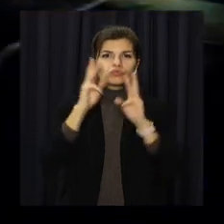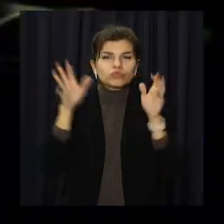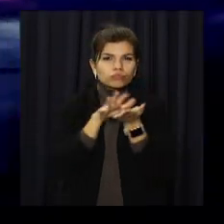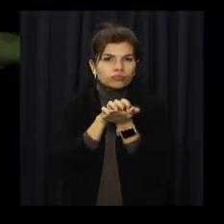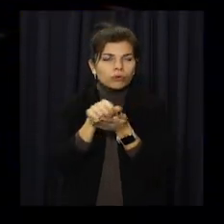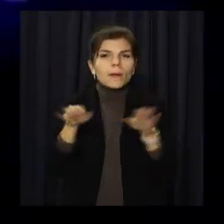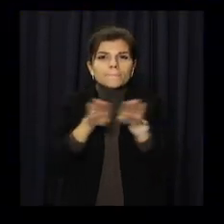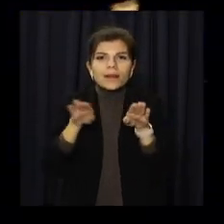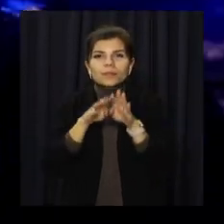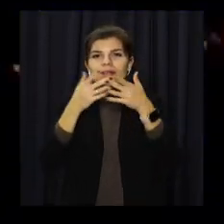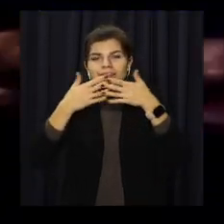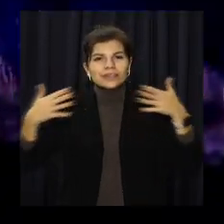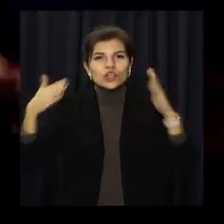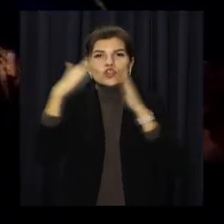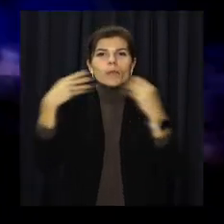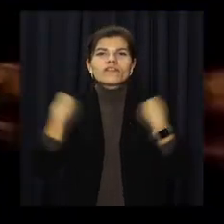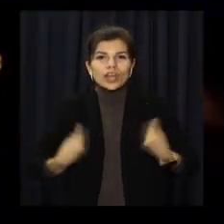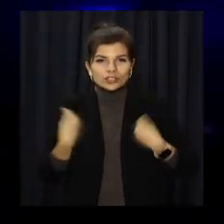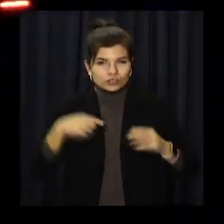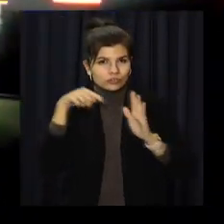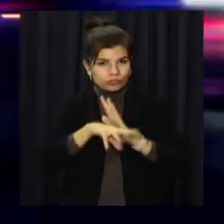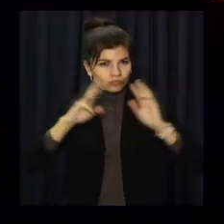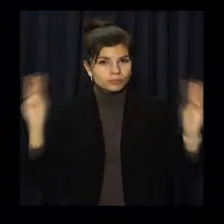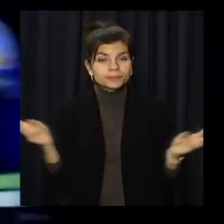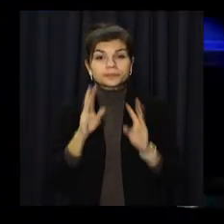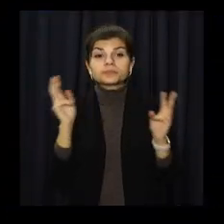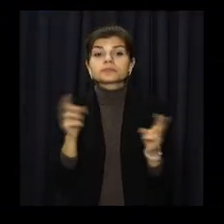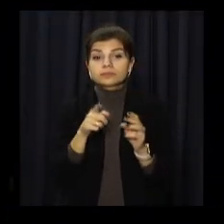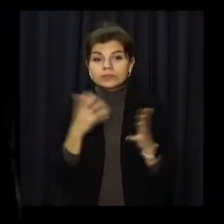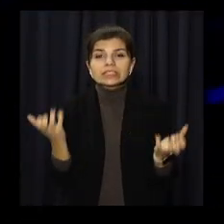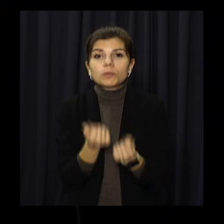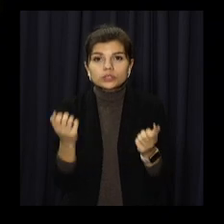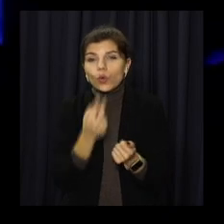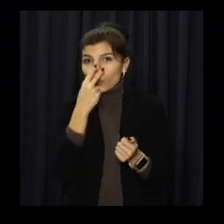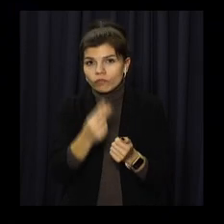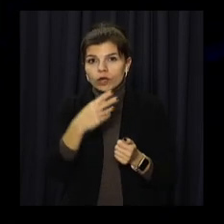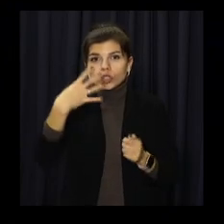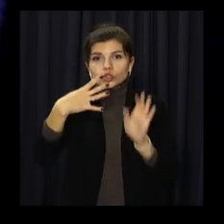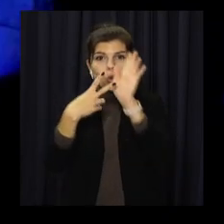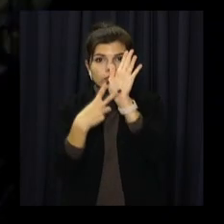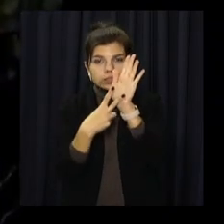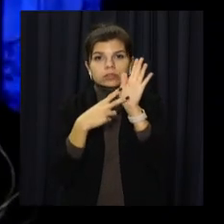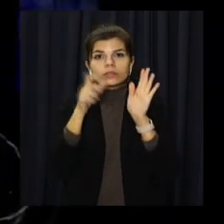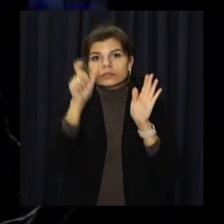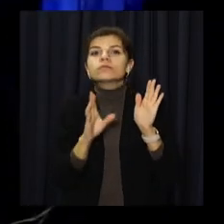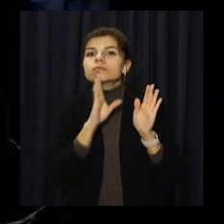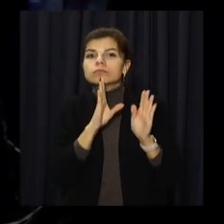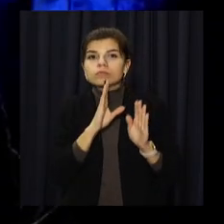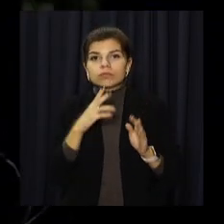меблі, техніку та домашні речі. Під час гасіння пожежі рятувальники знайшли тіло 47-річної господині.